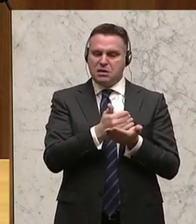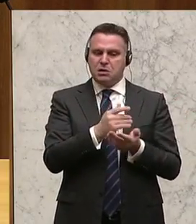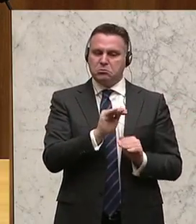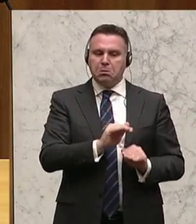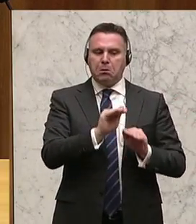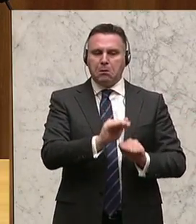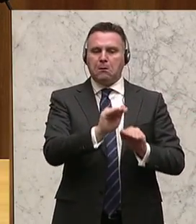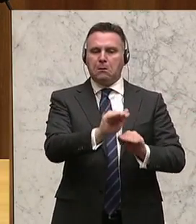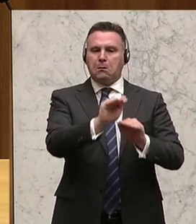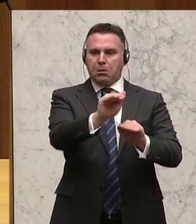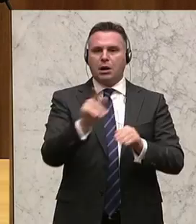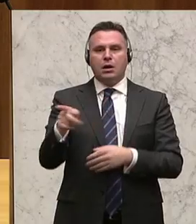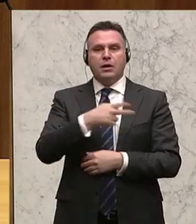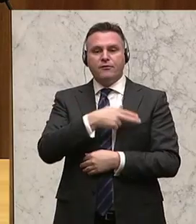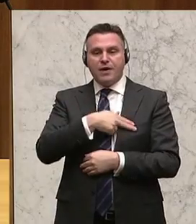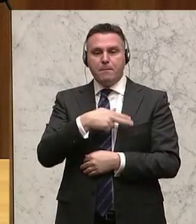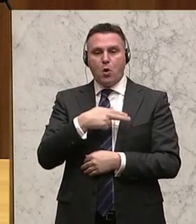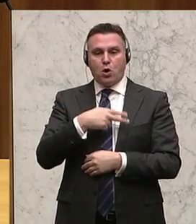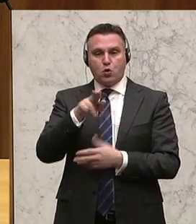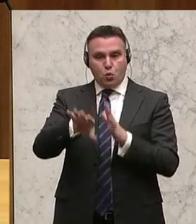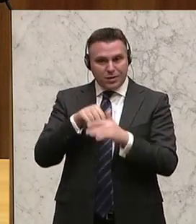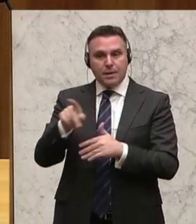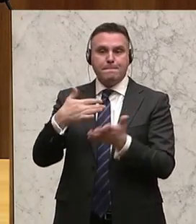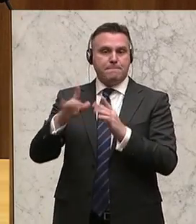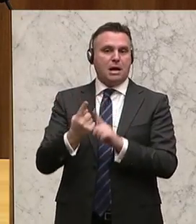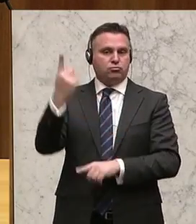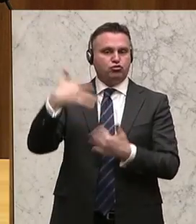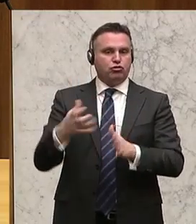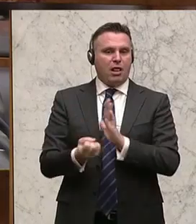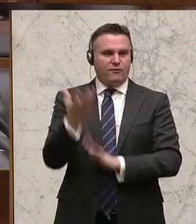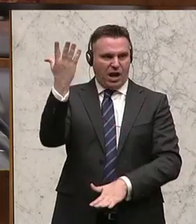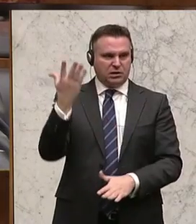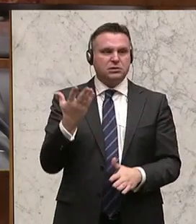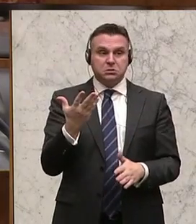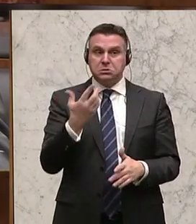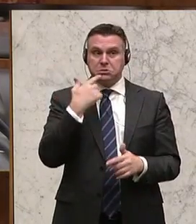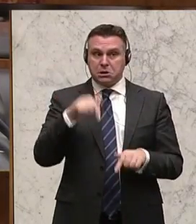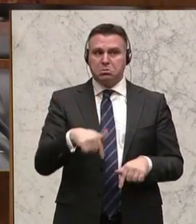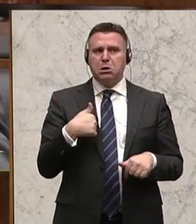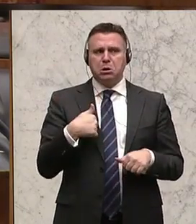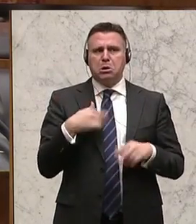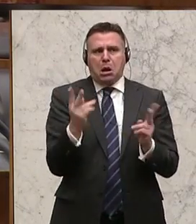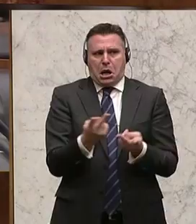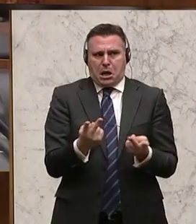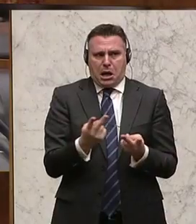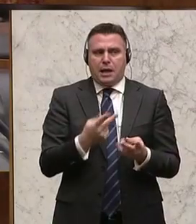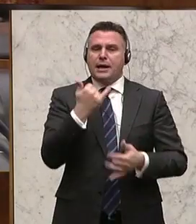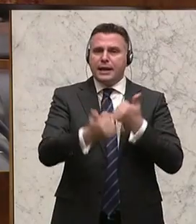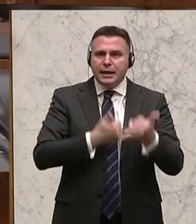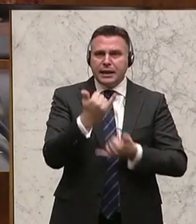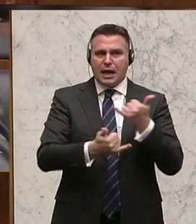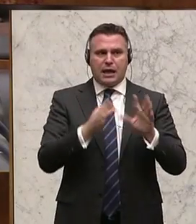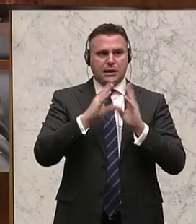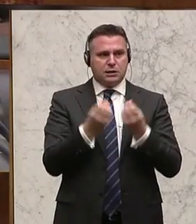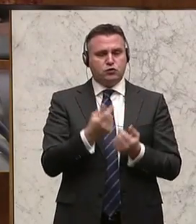sind als die Unternehmens und Vermögenseinkommen. Das ist ein Faktum. Jetzt kann man sagen, das ist uns egal. Es ist auch ein Faktum, dass jährlich mittlerweile